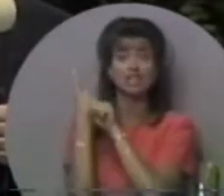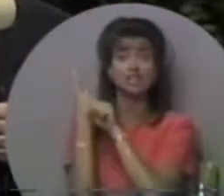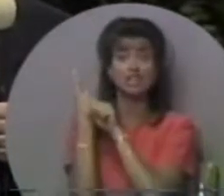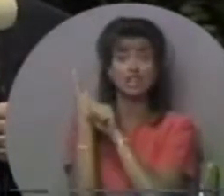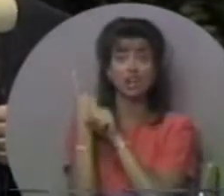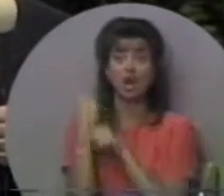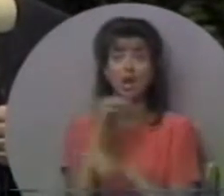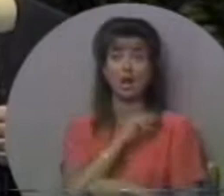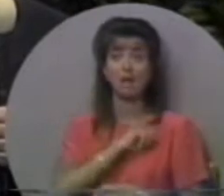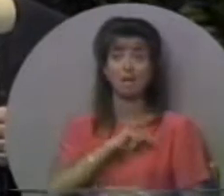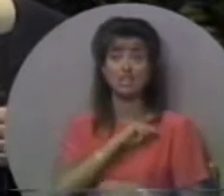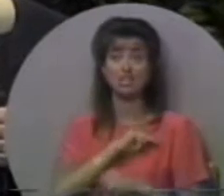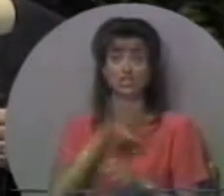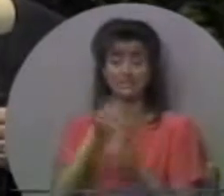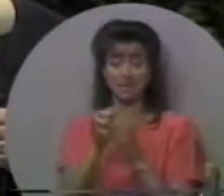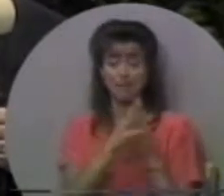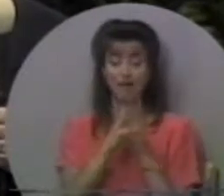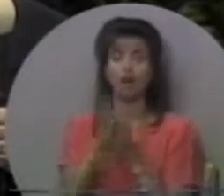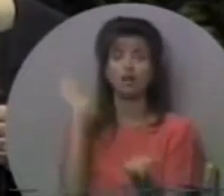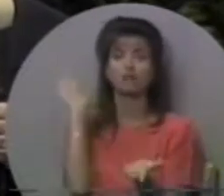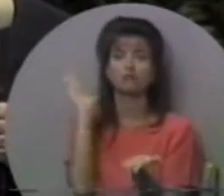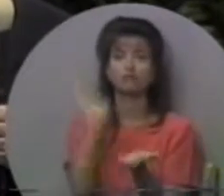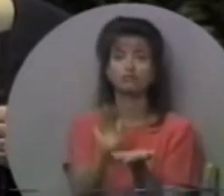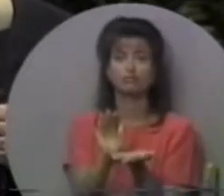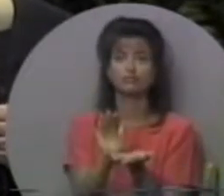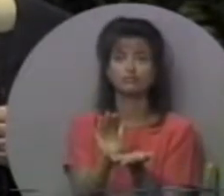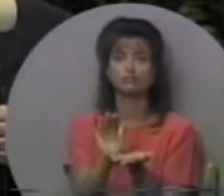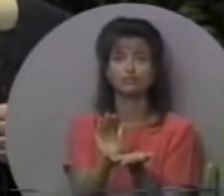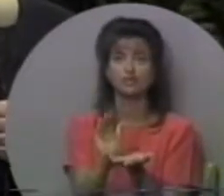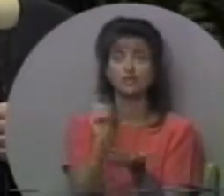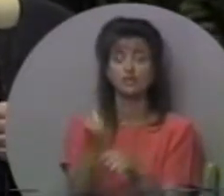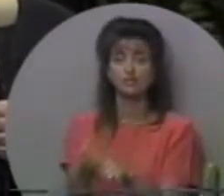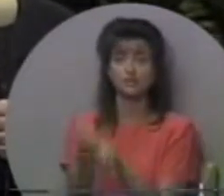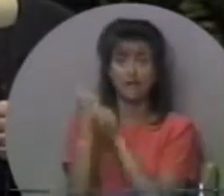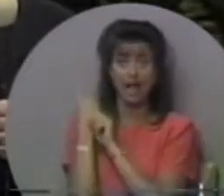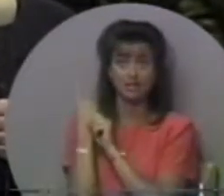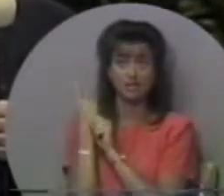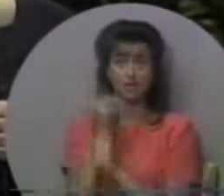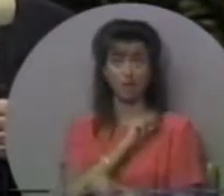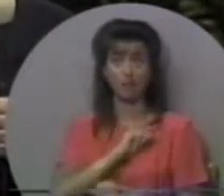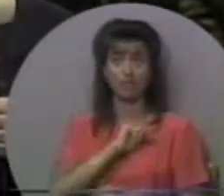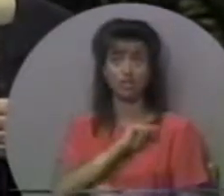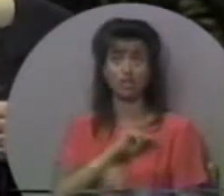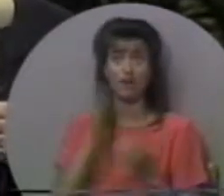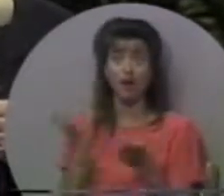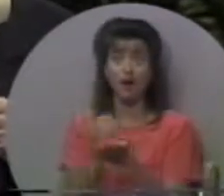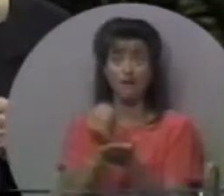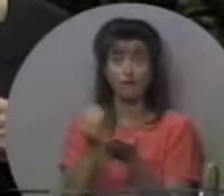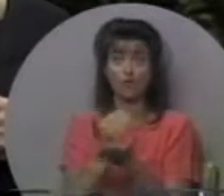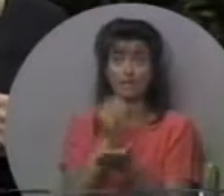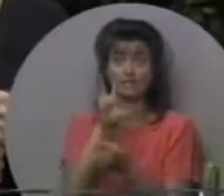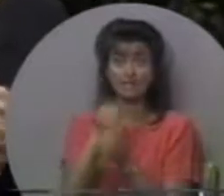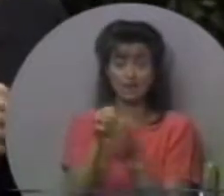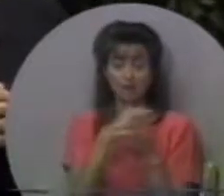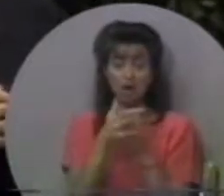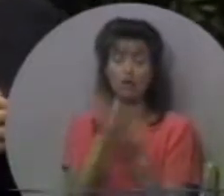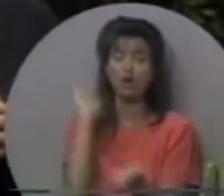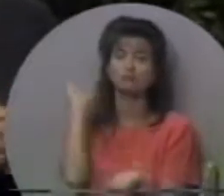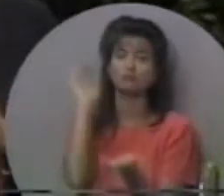місії в Америці зменшились. Останнього року місії, місіонерські